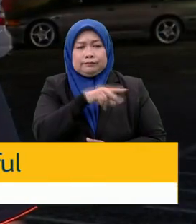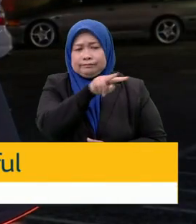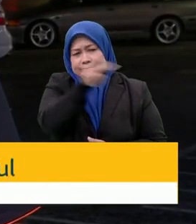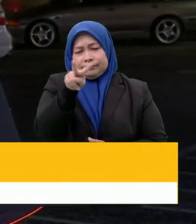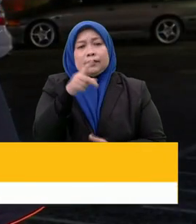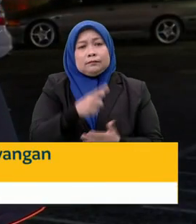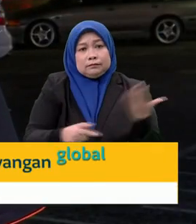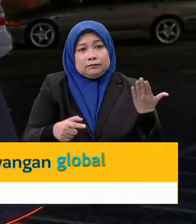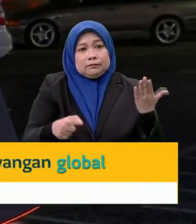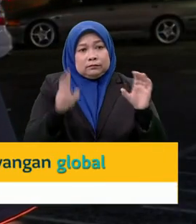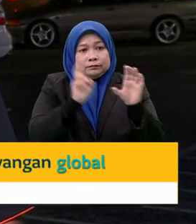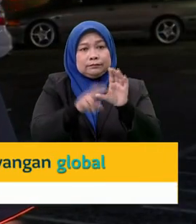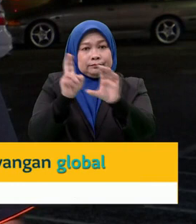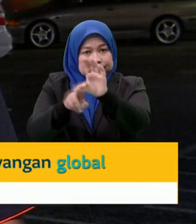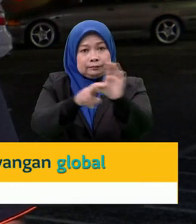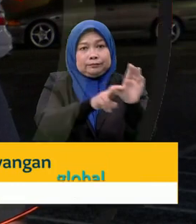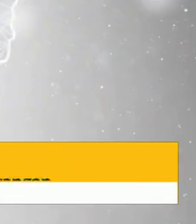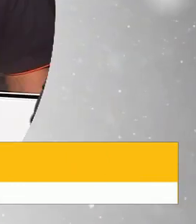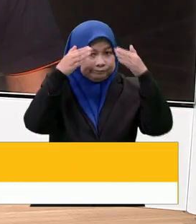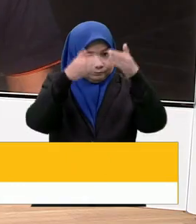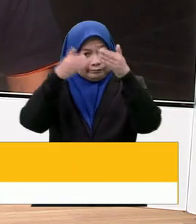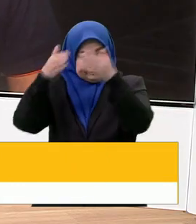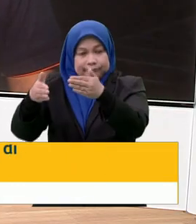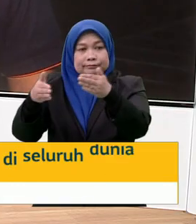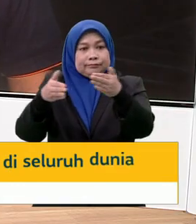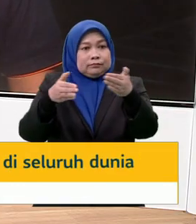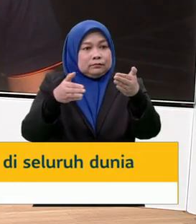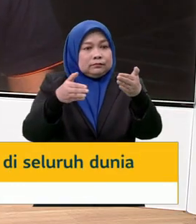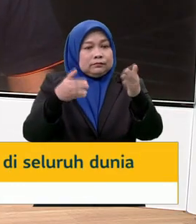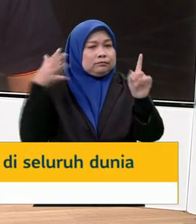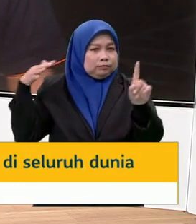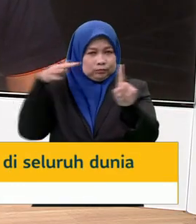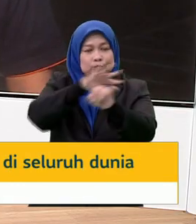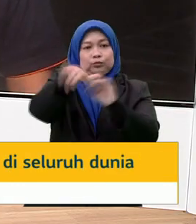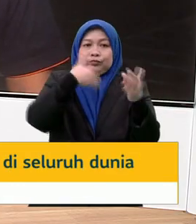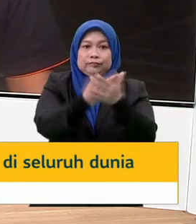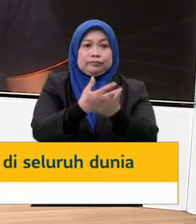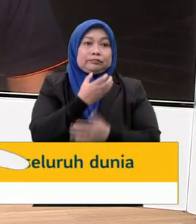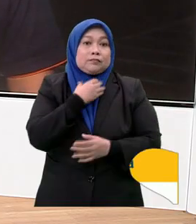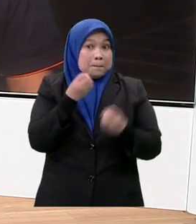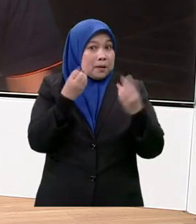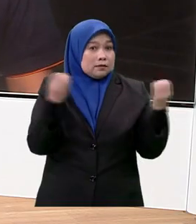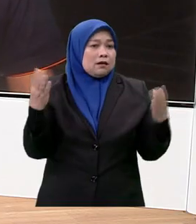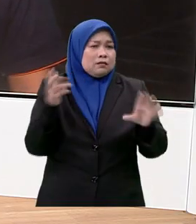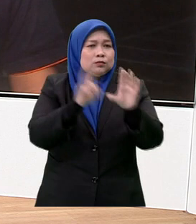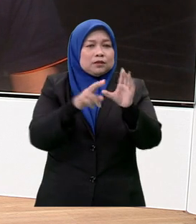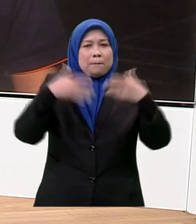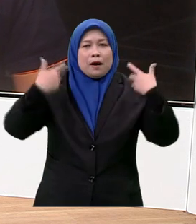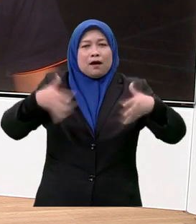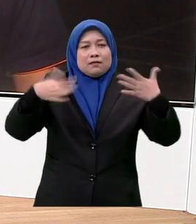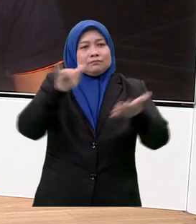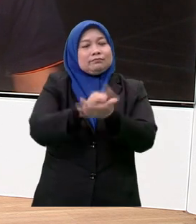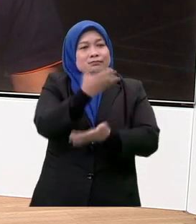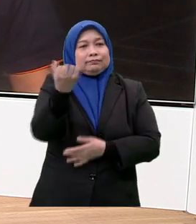kepada kerusi-kerusi tumpuan khususnya yang ada di Perak. Dengar kata banyak kerusi panas di sana.